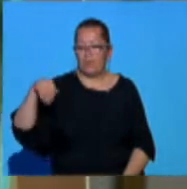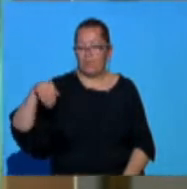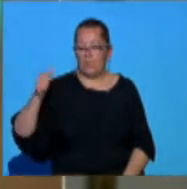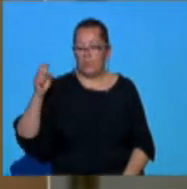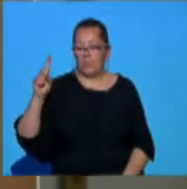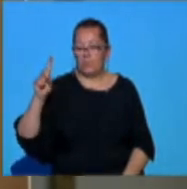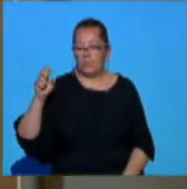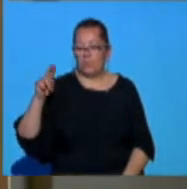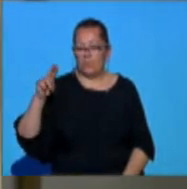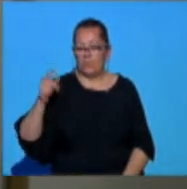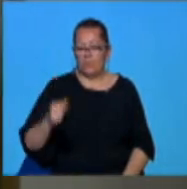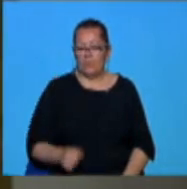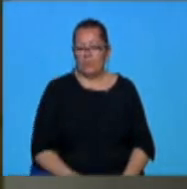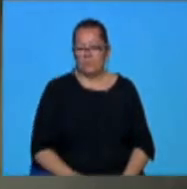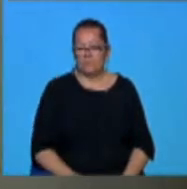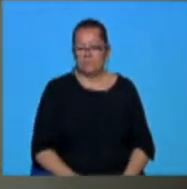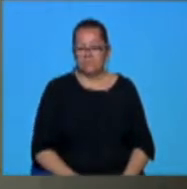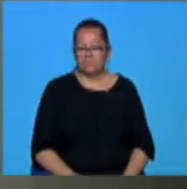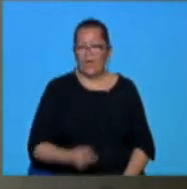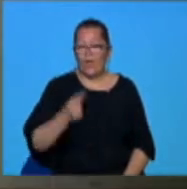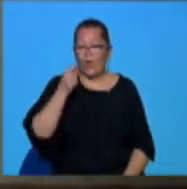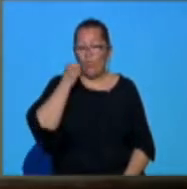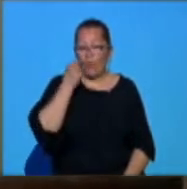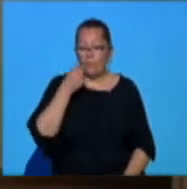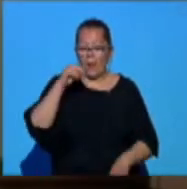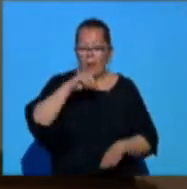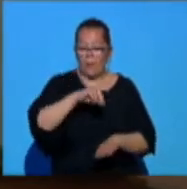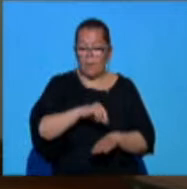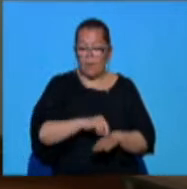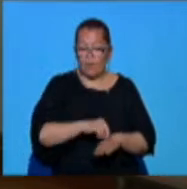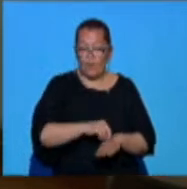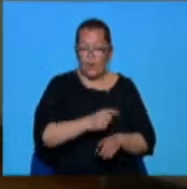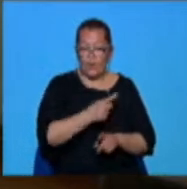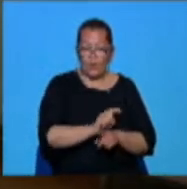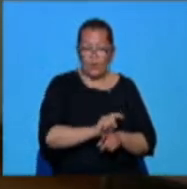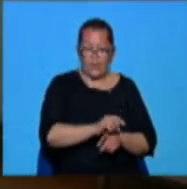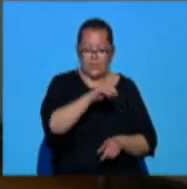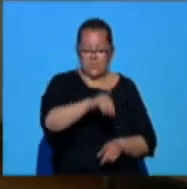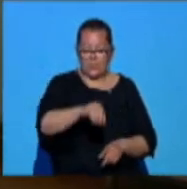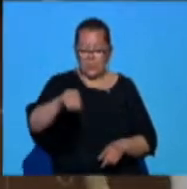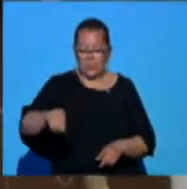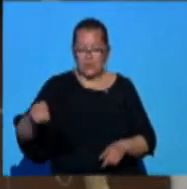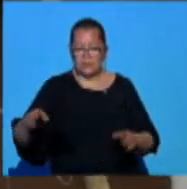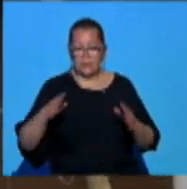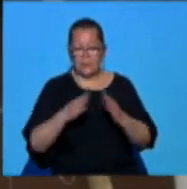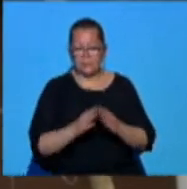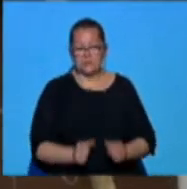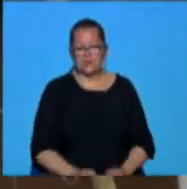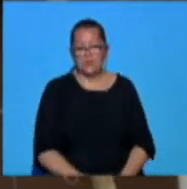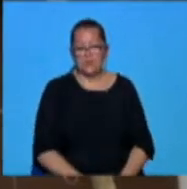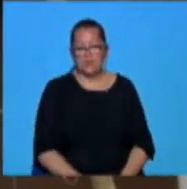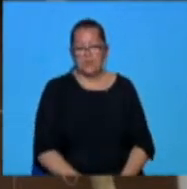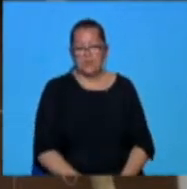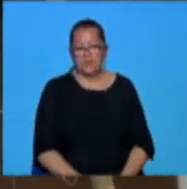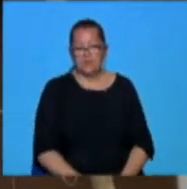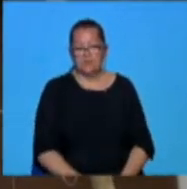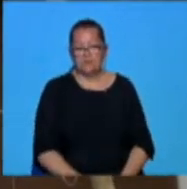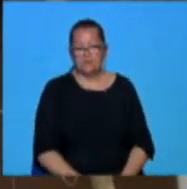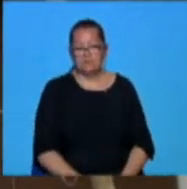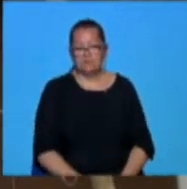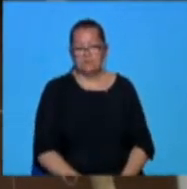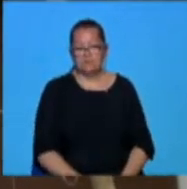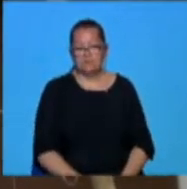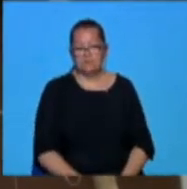oamenii aranjează lucrurile, sunt multe lucruri diferite, chiar dacă avem multe